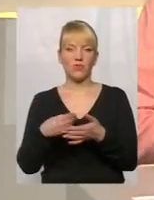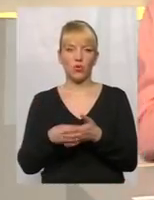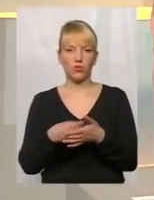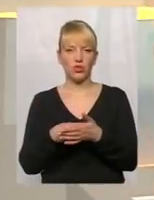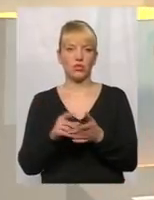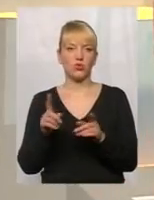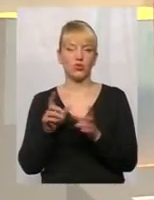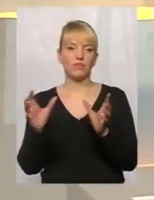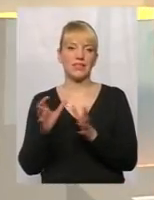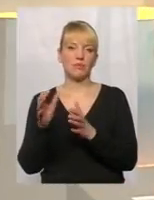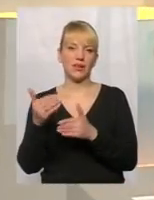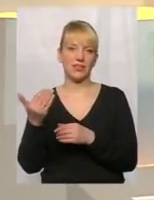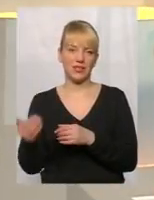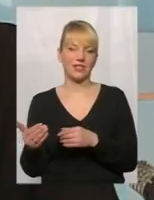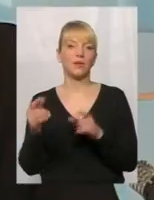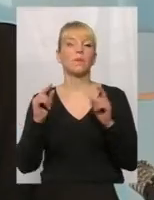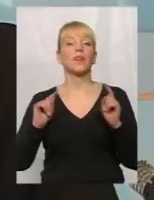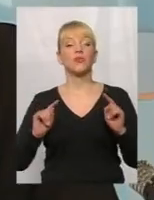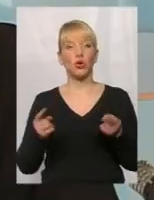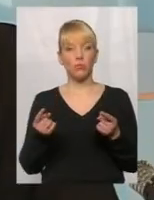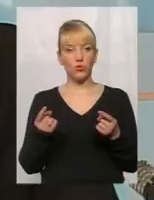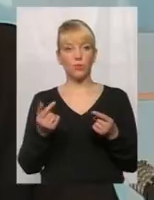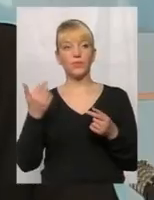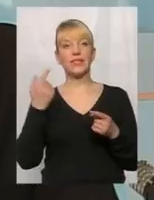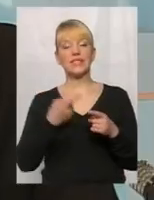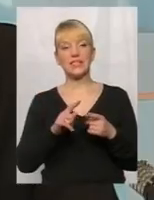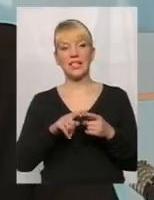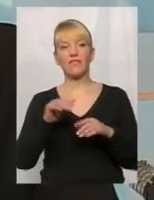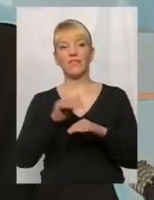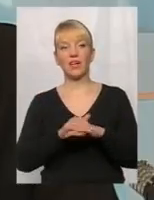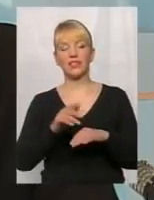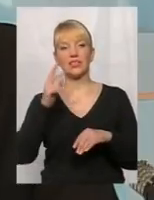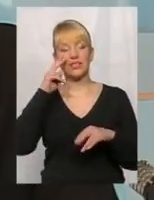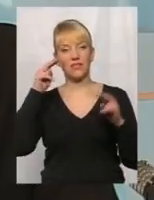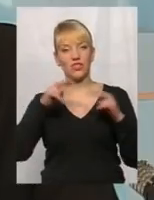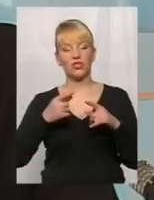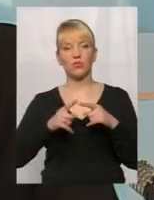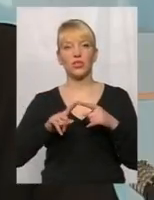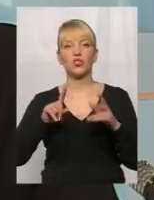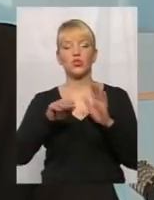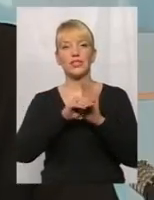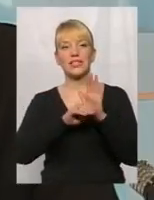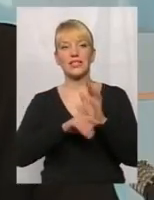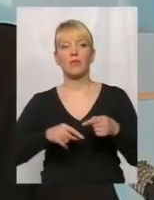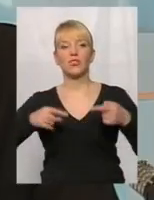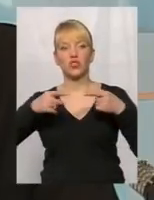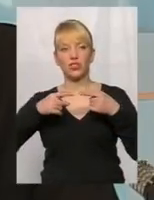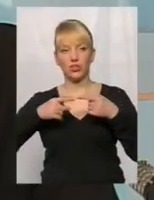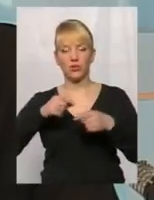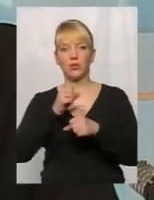зберегти цю структуру. Тому ці факти свідчують про те, що система чітко